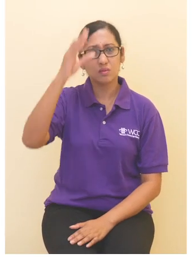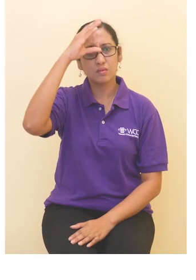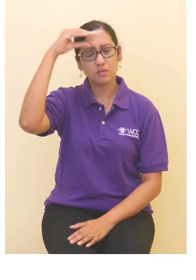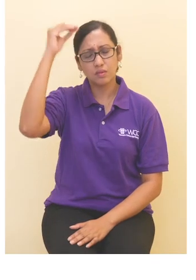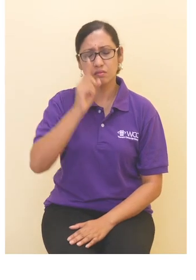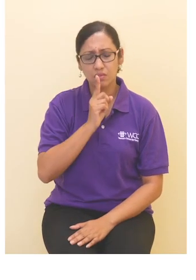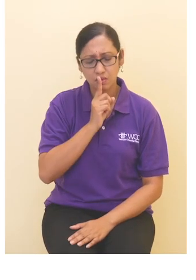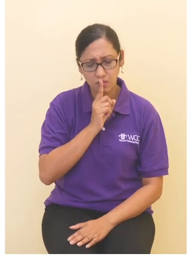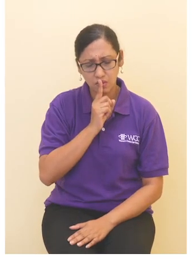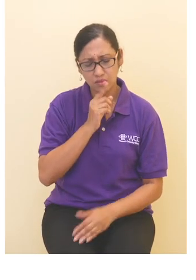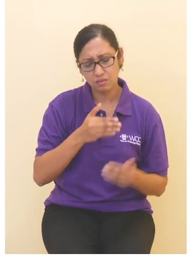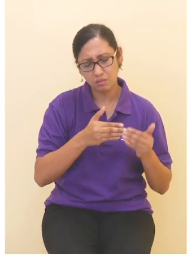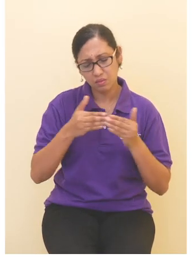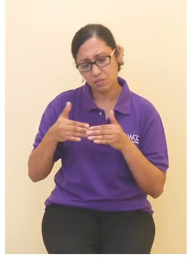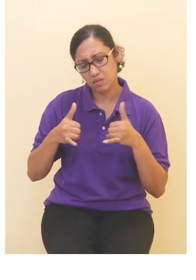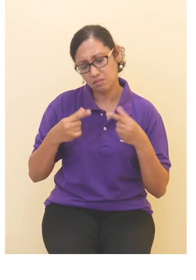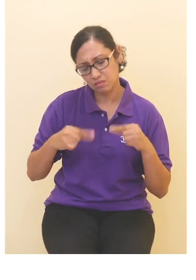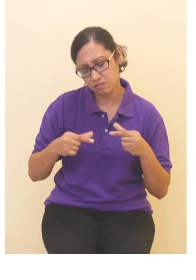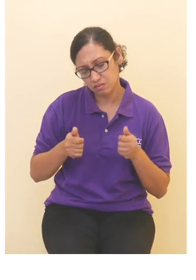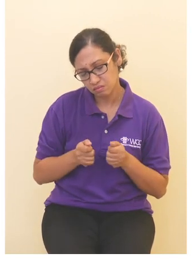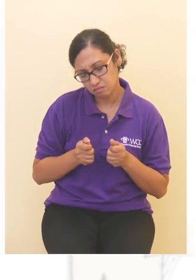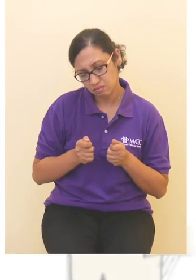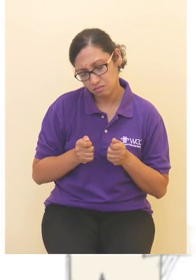Yusri diam dan sambung bermain game.